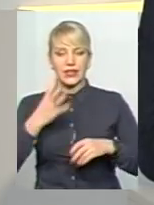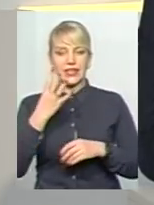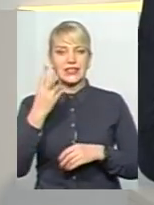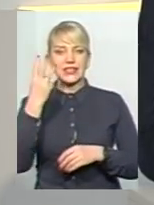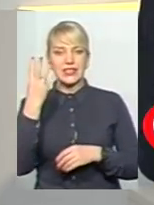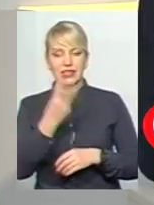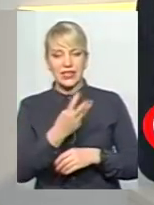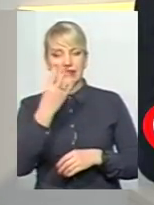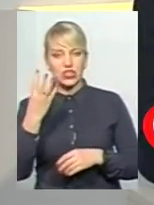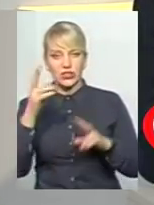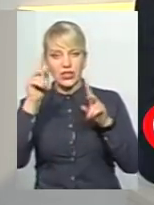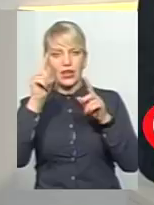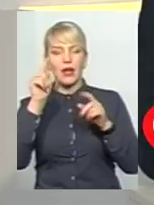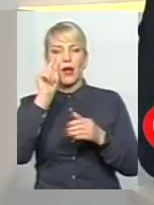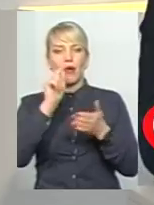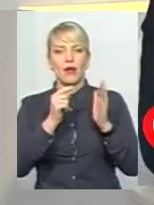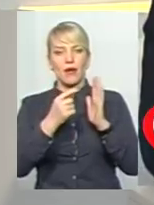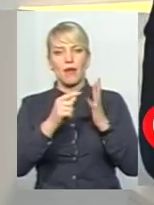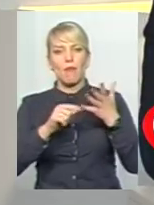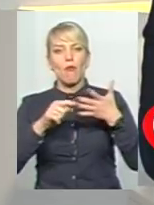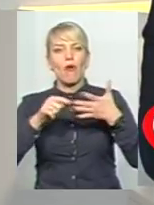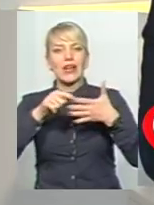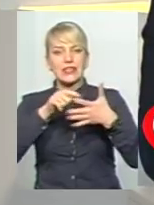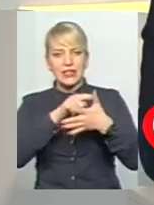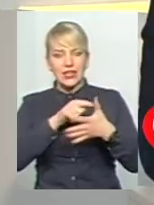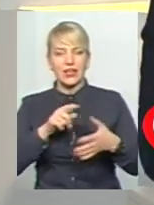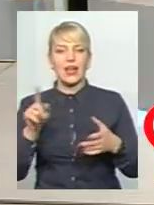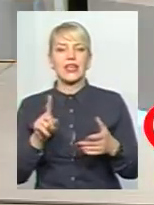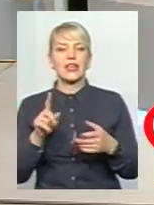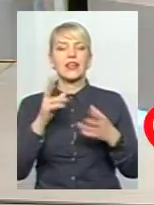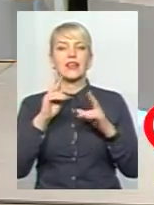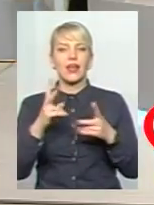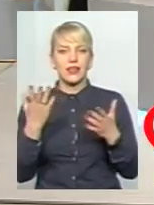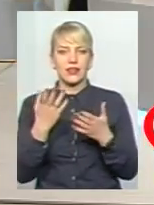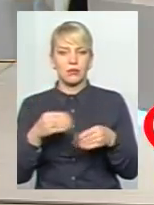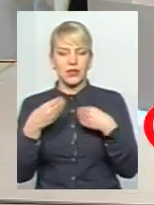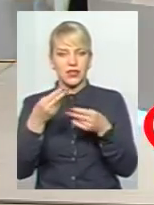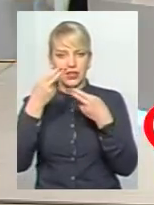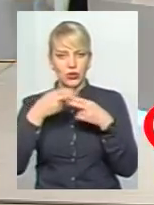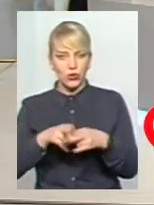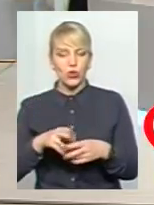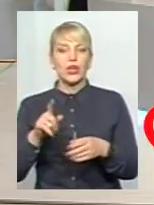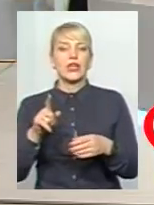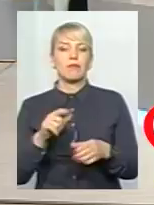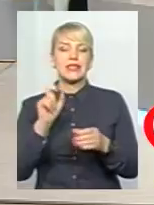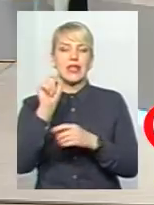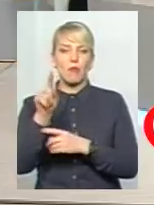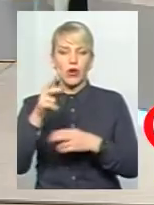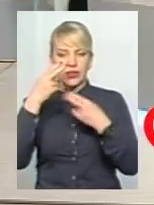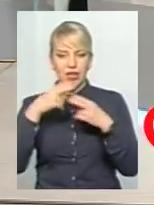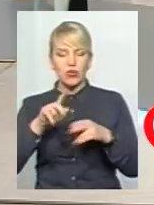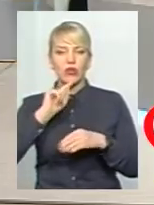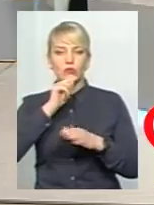побачили, яке хмельницькому сміття, отже, під яке треба прописувати технологію. Далі ми замовили техніку економічного